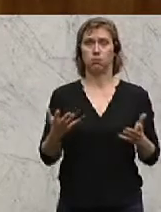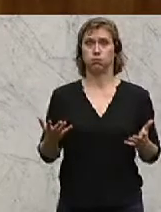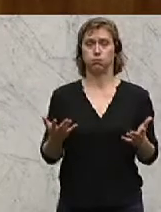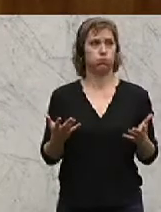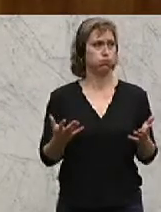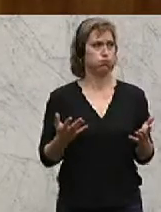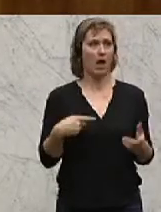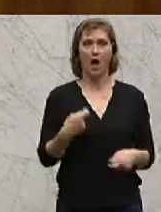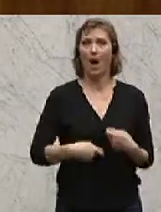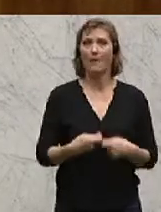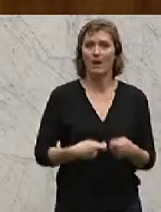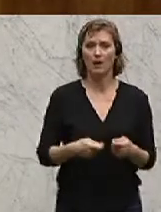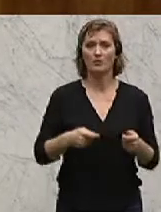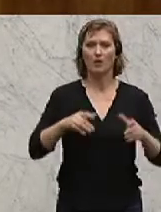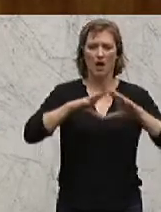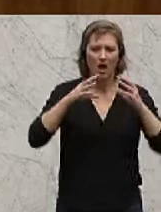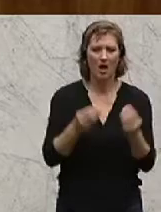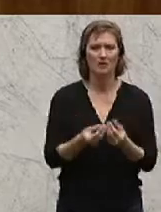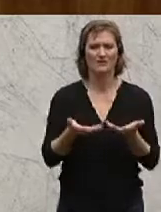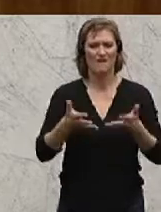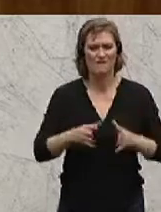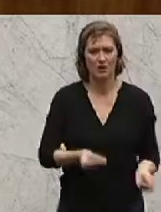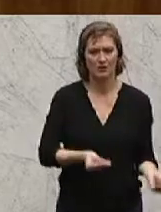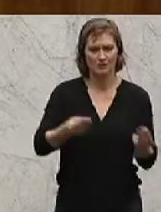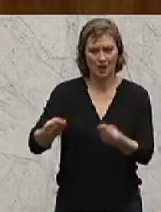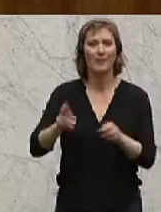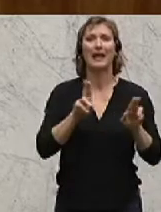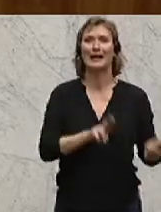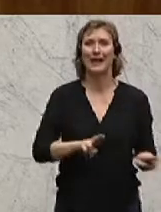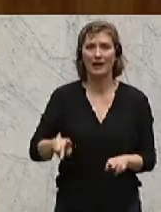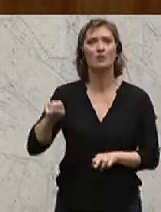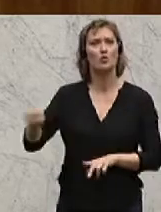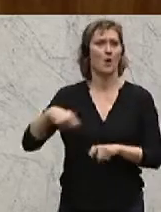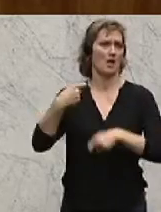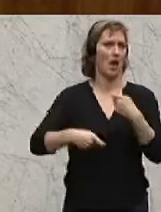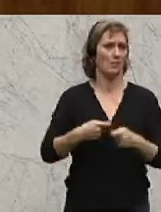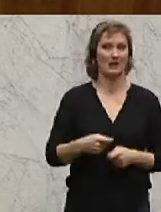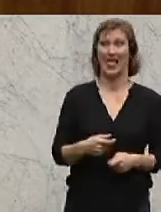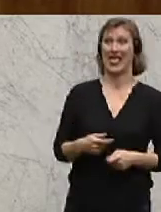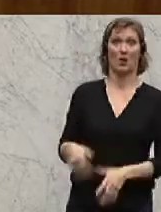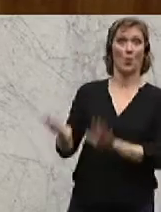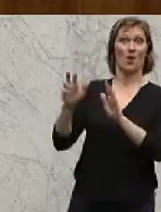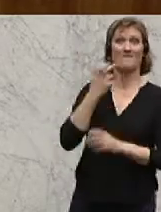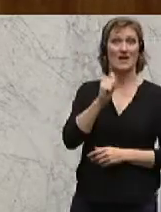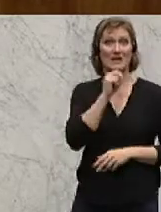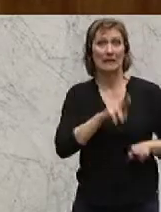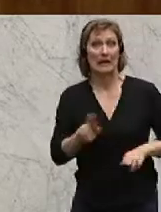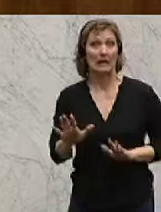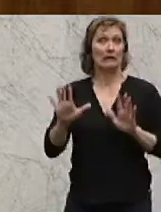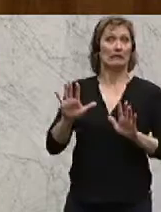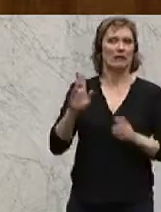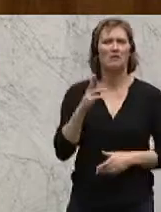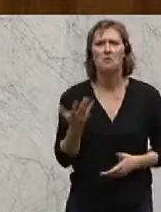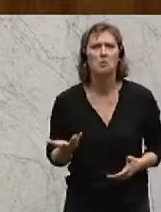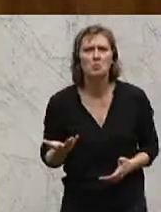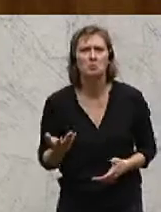Abhandlung dieser ganzen Causa vor Gericht. Scheut man das Gericht, will man das lieber außergerichtlich machen? Warum?